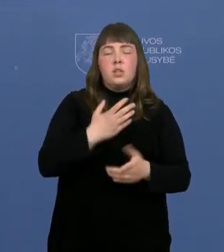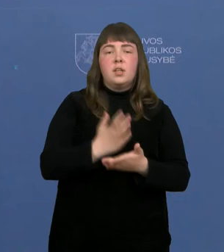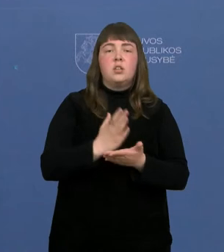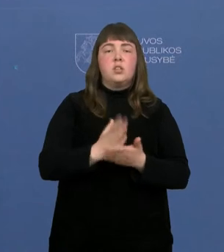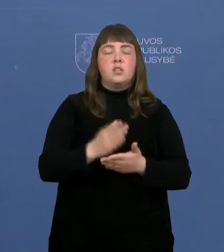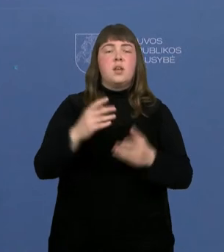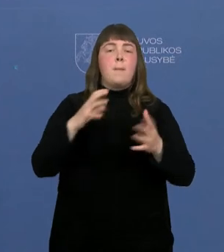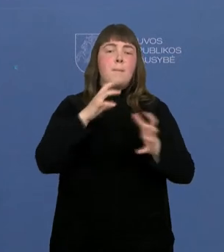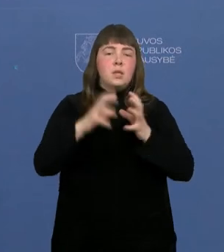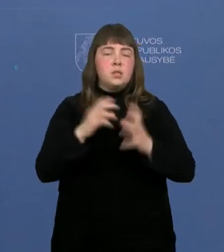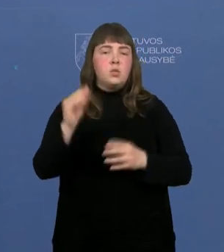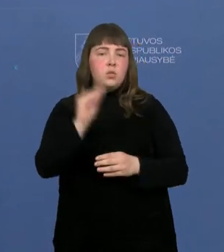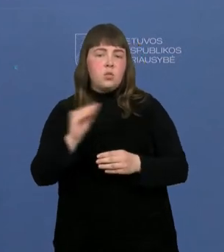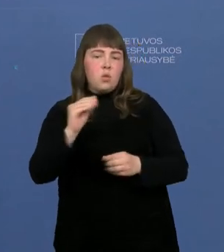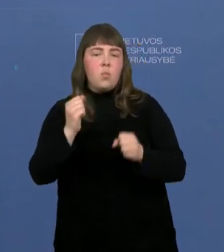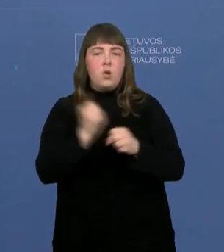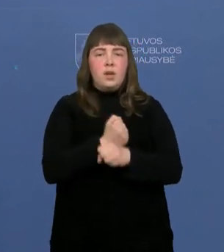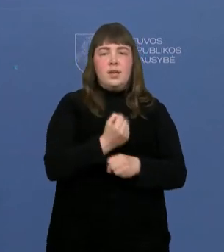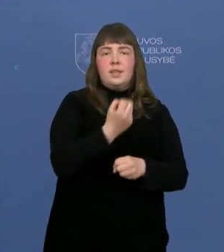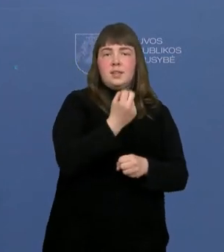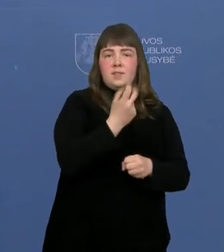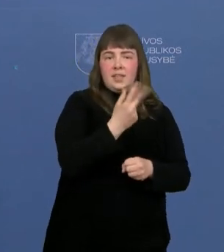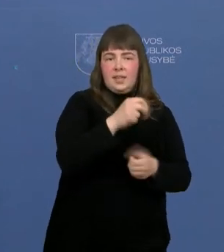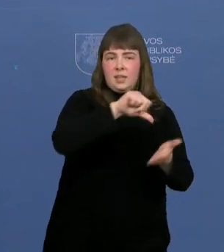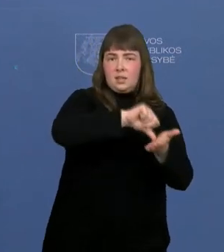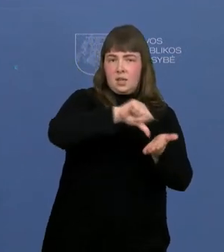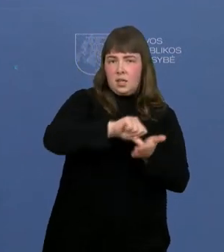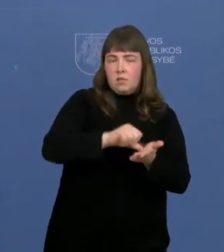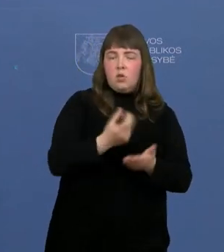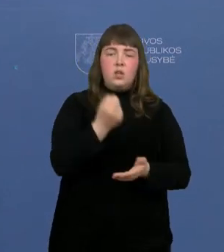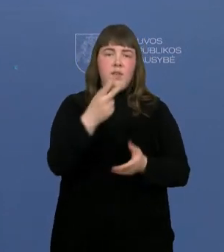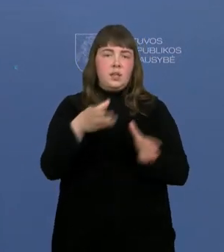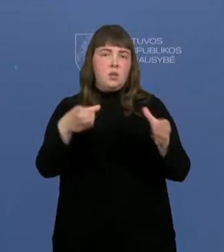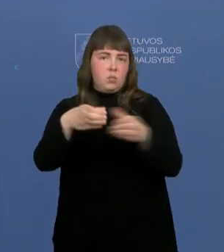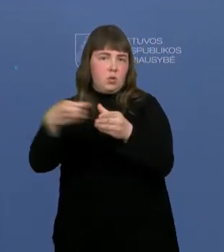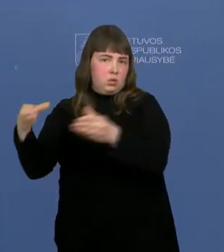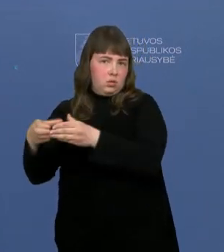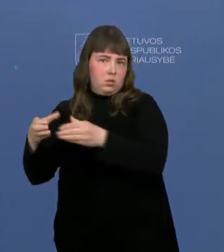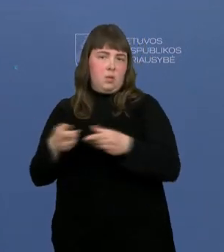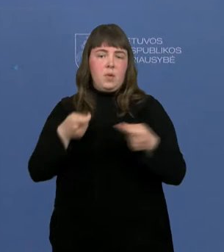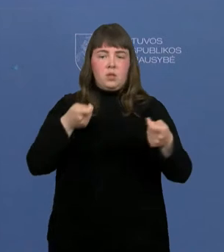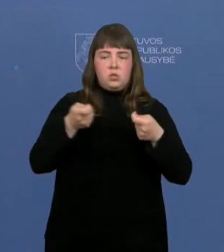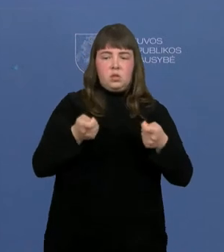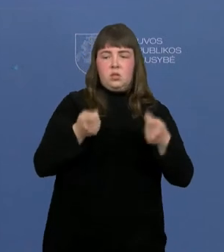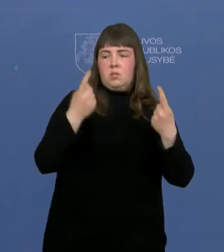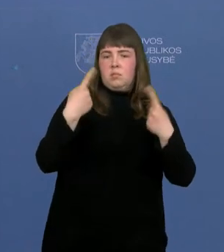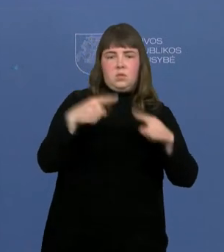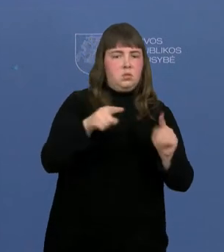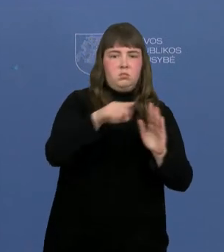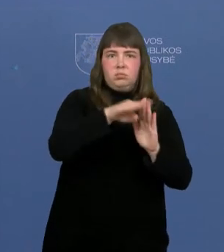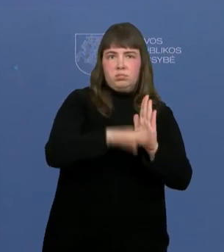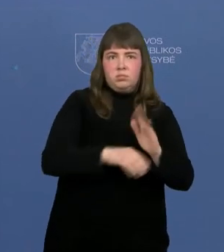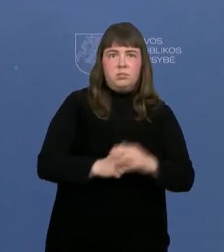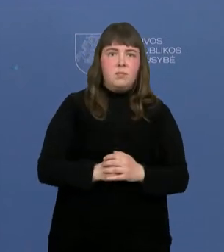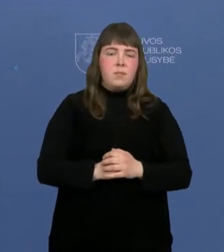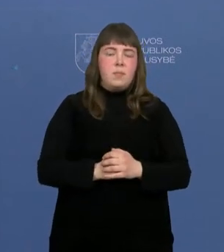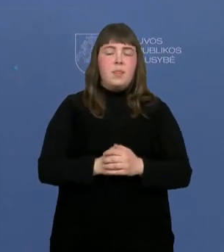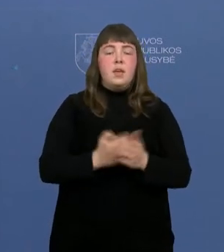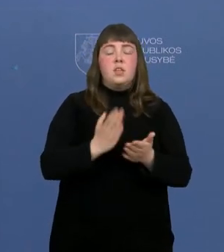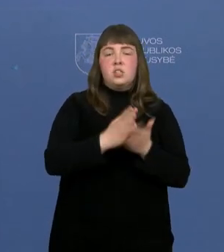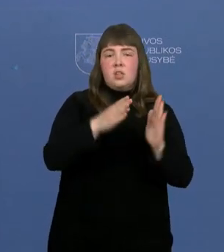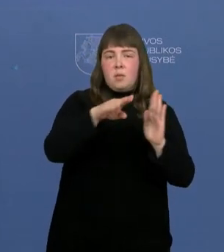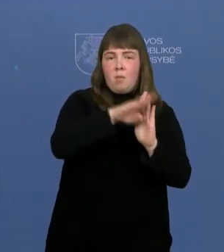būti bent 12 dalyvių arba 12 komandų, jeigu organizatoriai nenustato kitaip. Tai šis pakeitimas yra reikalingas sporto įstatyme.